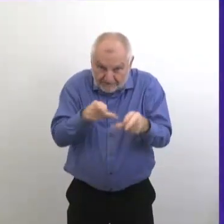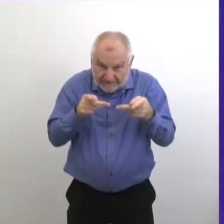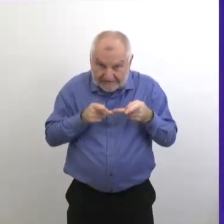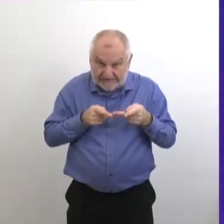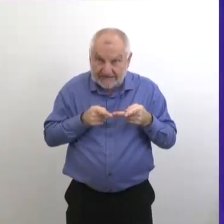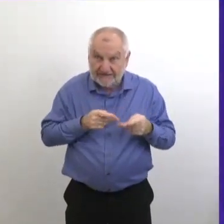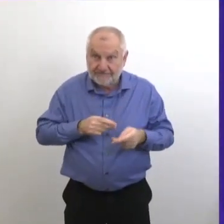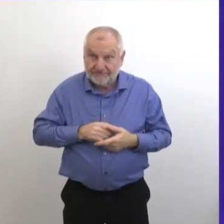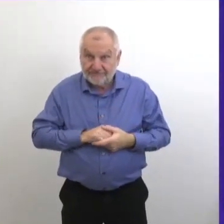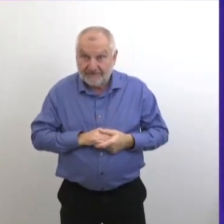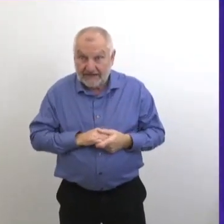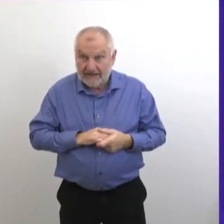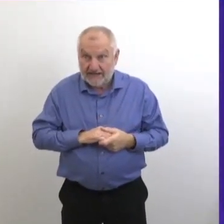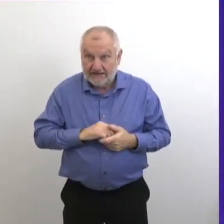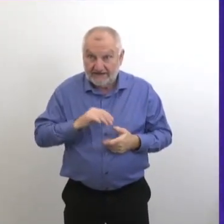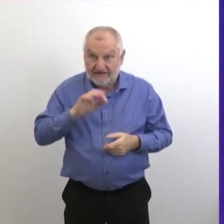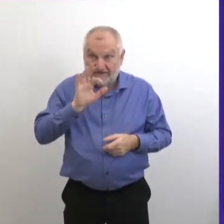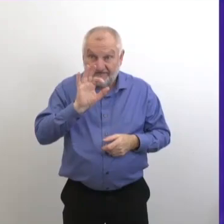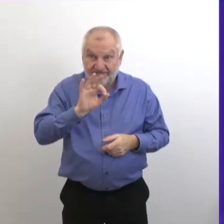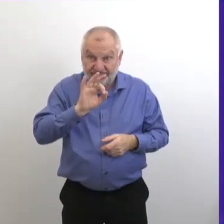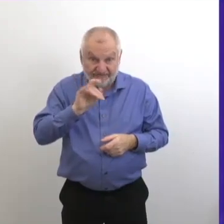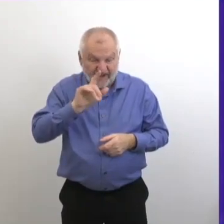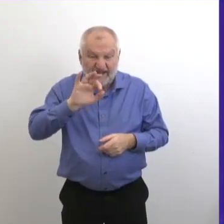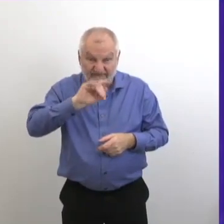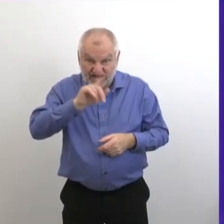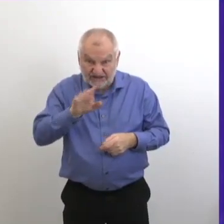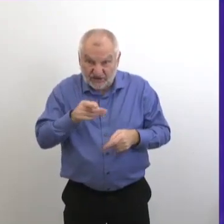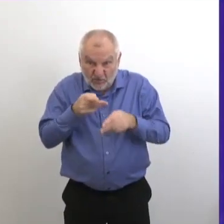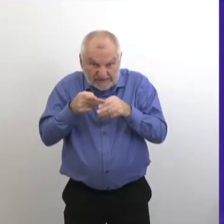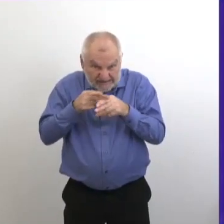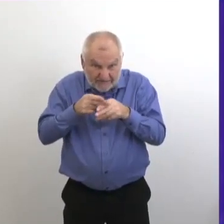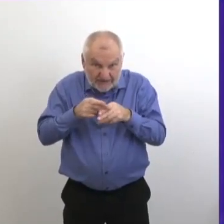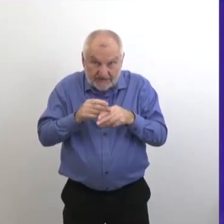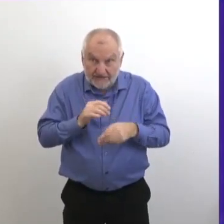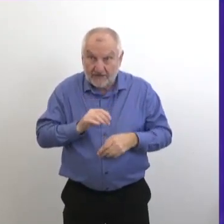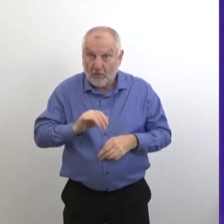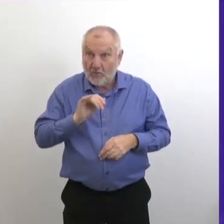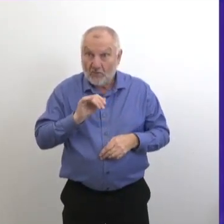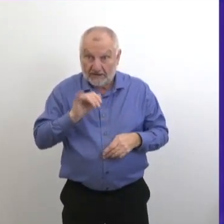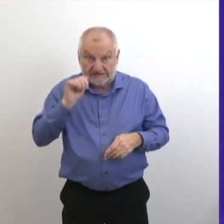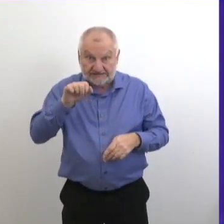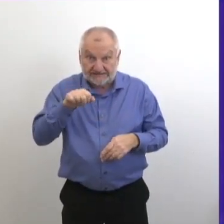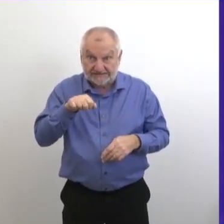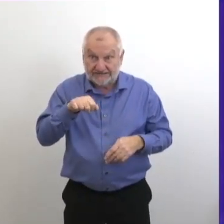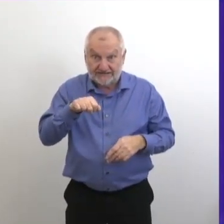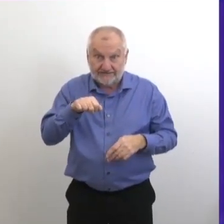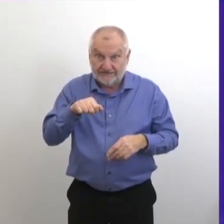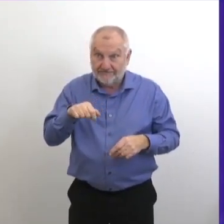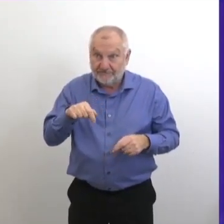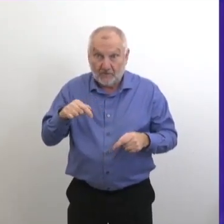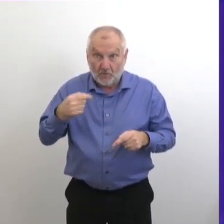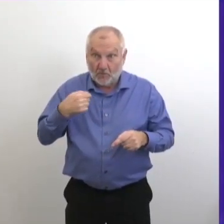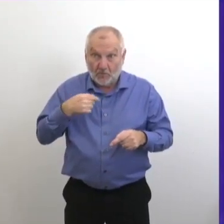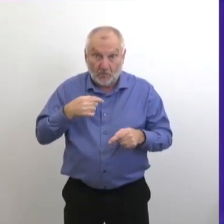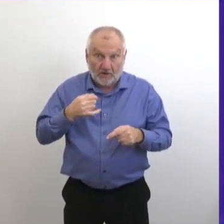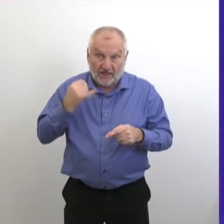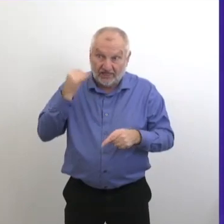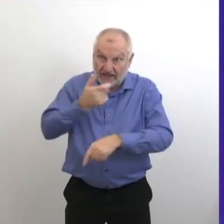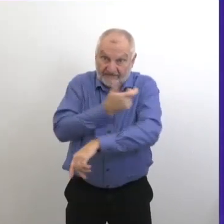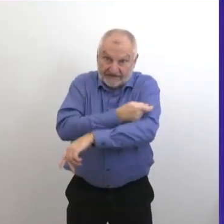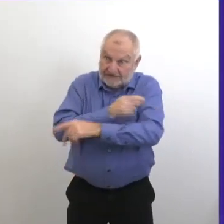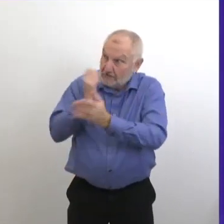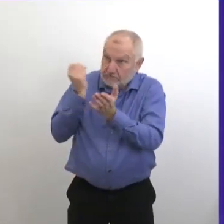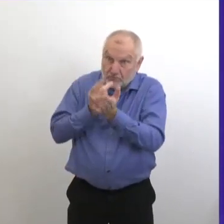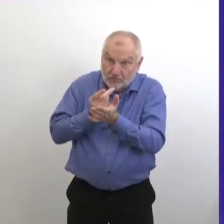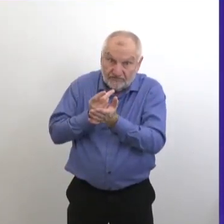oui, absolument. Nous sommes prêts à recevoir des vaccins. Vraiment, à n'importe quel moment, à partir de maintenant, ça devrait être approuvé sous peu. Ça